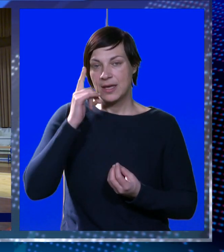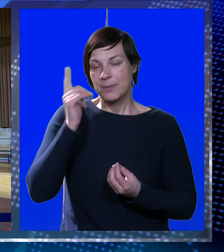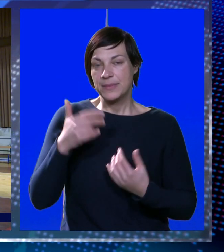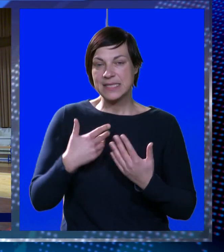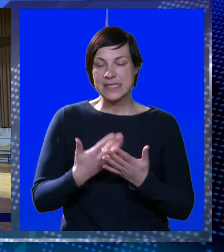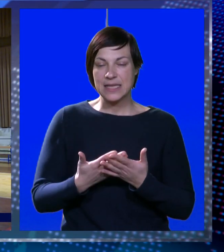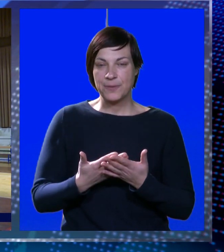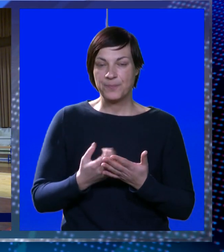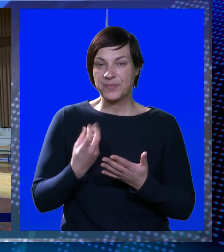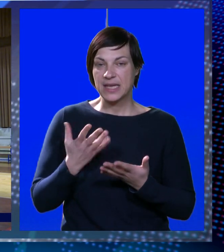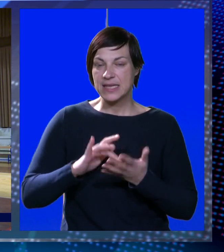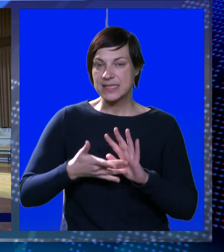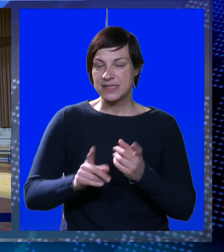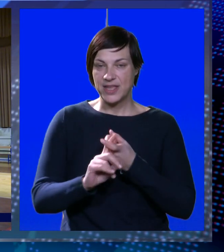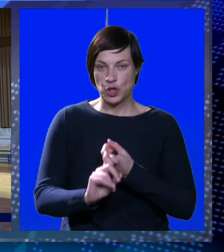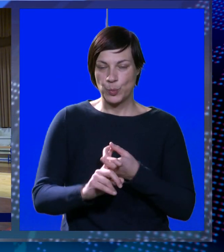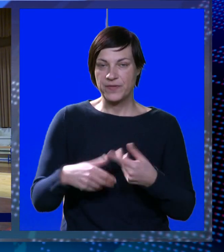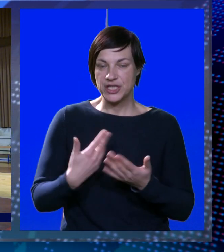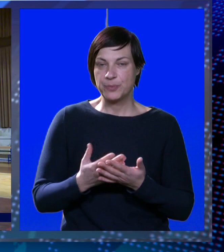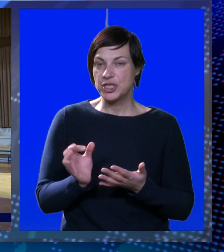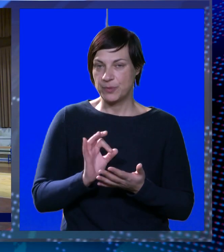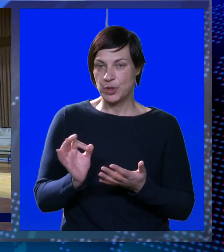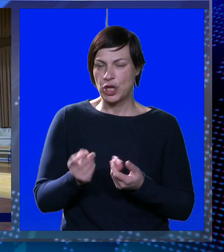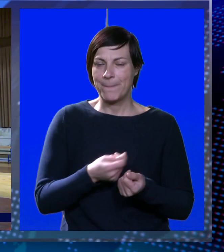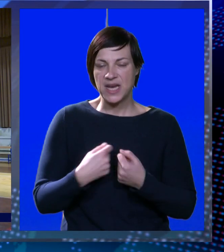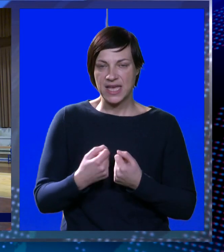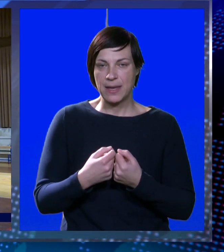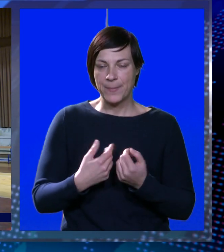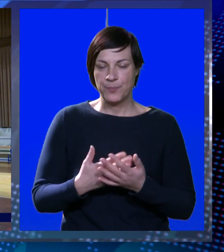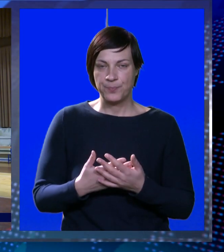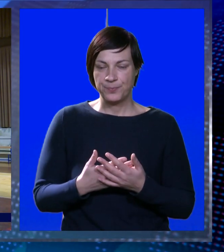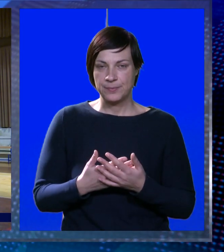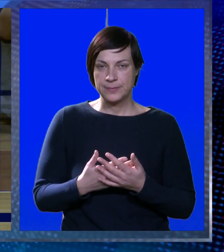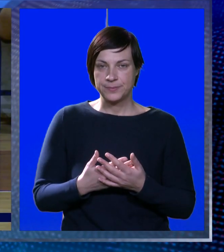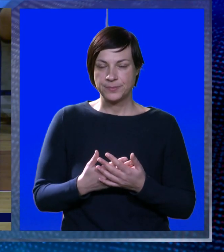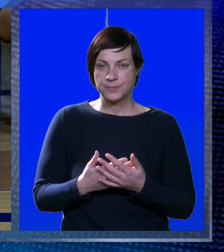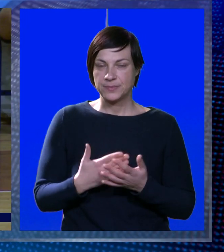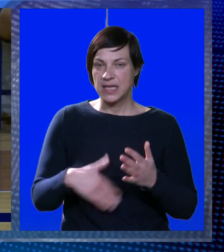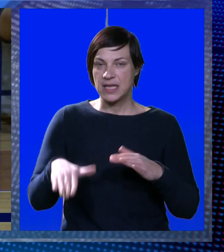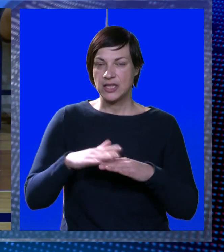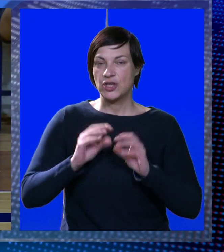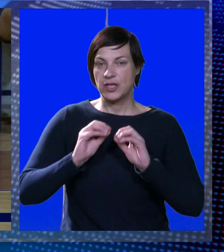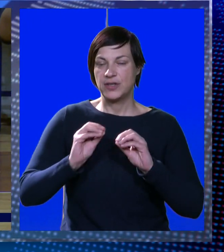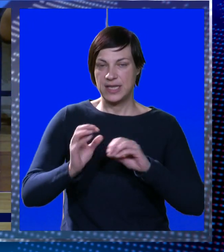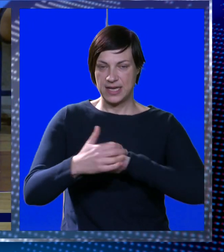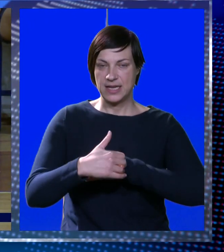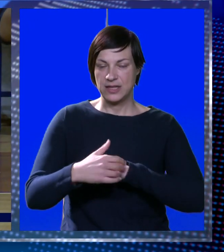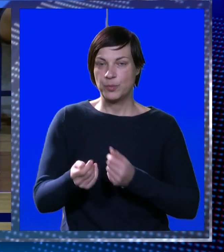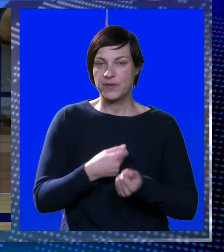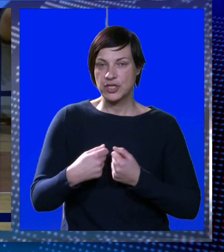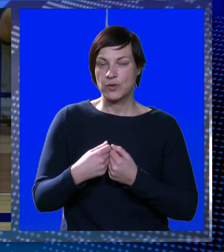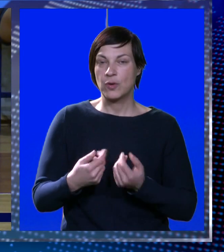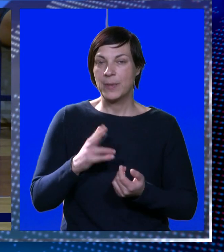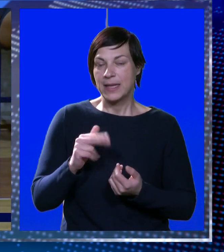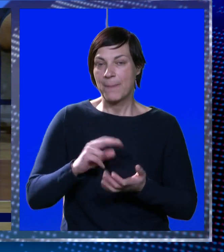mislim da kad se sve to poveže bit ćemo baš nezgodna ekipa. Dodajo je trener Dubrovačkog